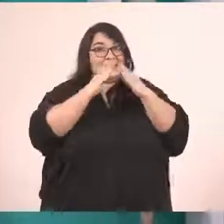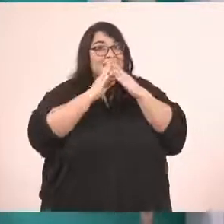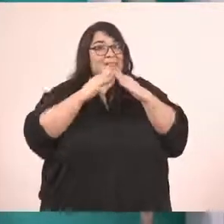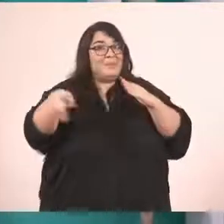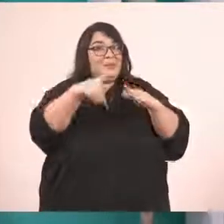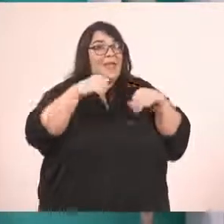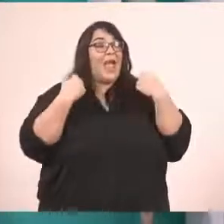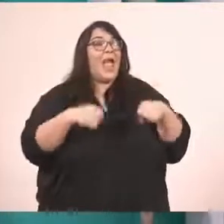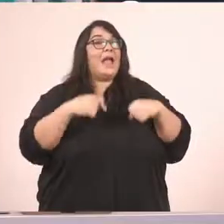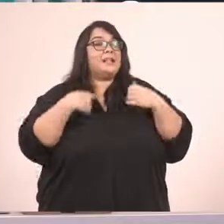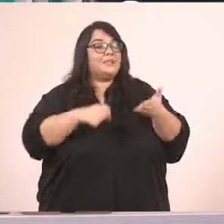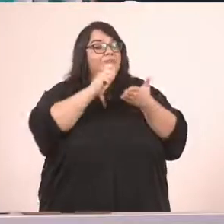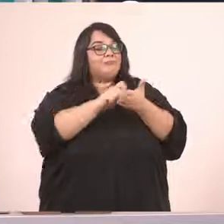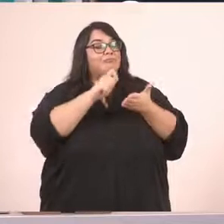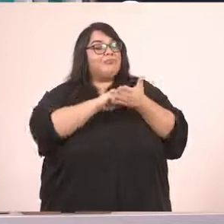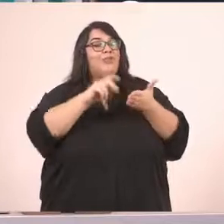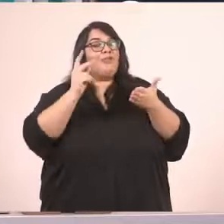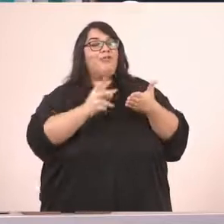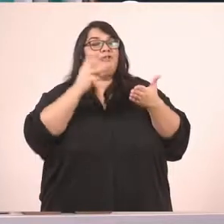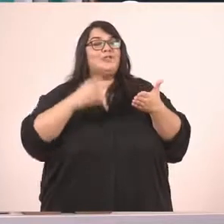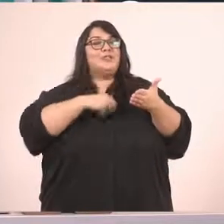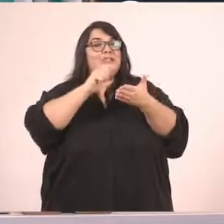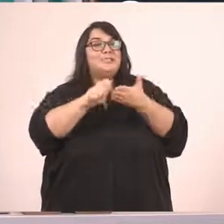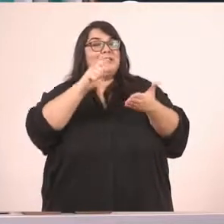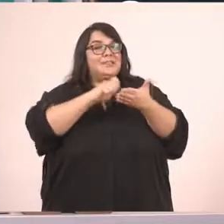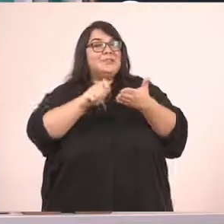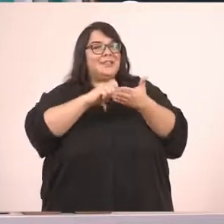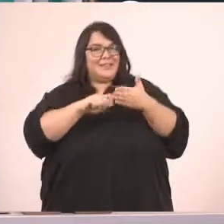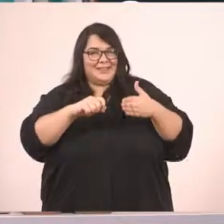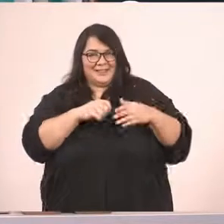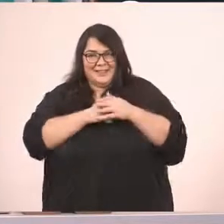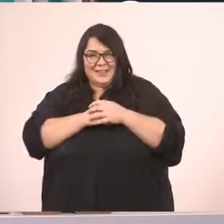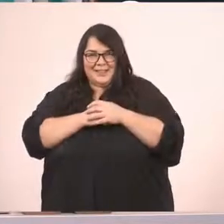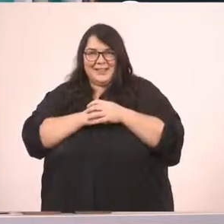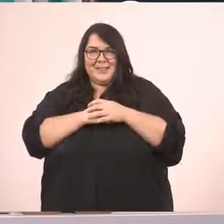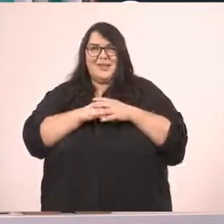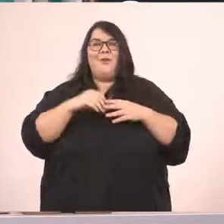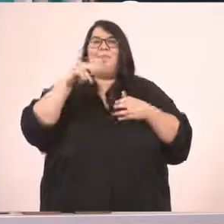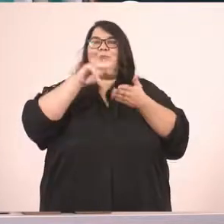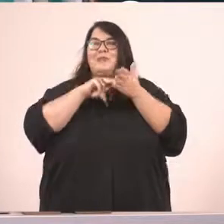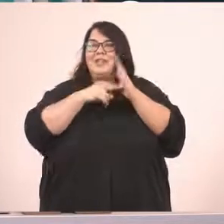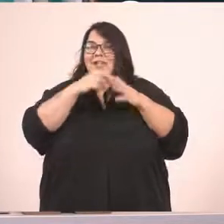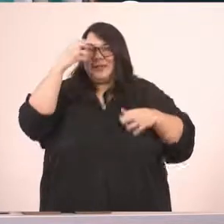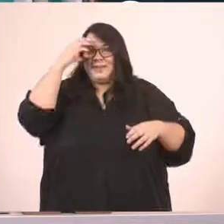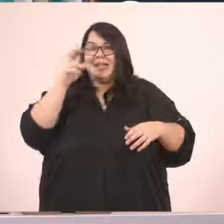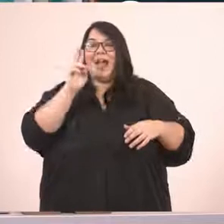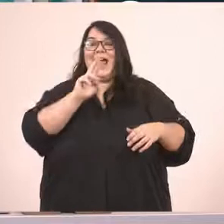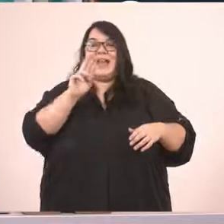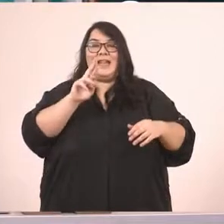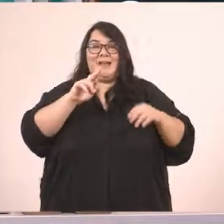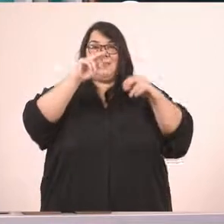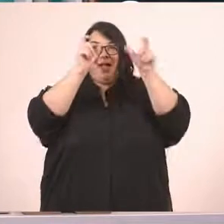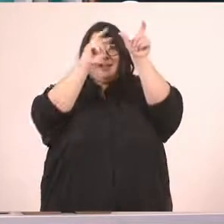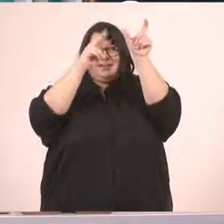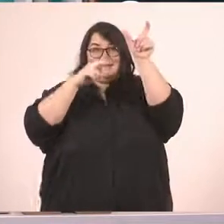2-3 φορές μέχρι να το μάθετε. Να θυμάστε παιδιά μου λοιπόν ότι στο εμείς και στο εσείς, δηλαδή στο πρώτο